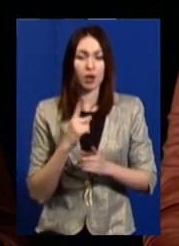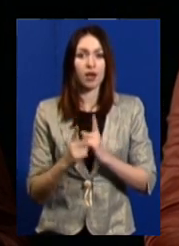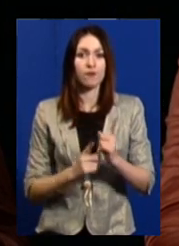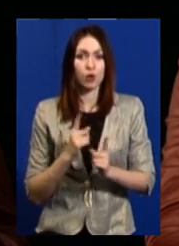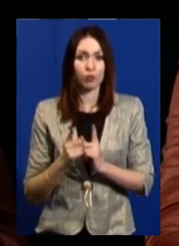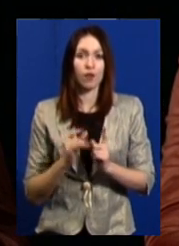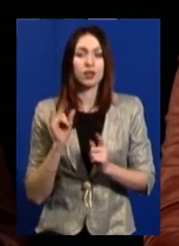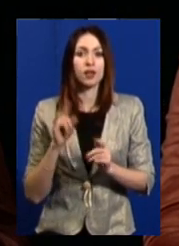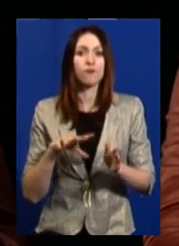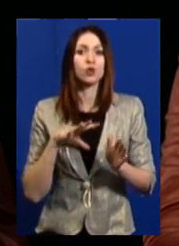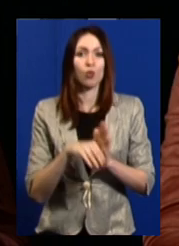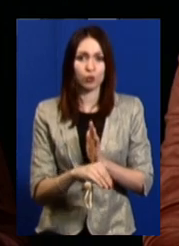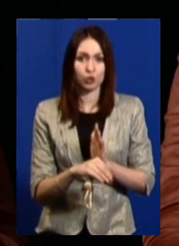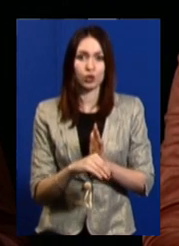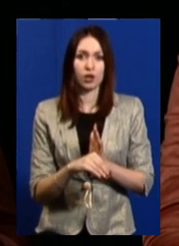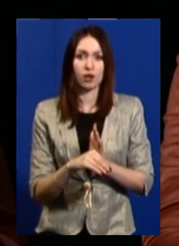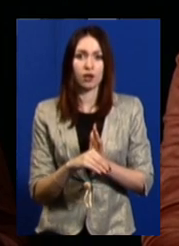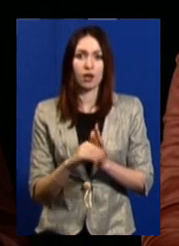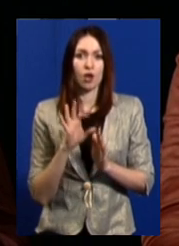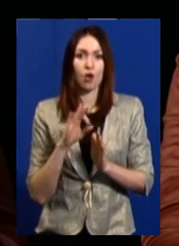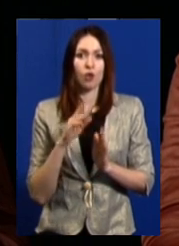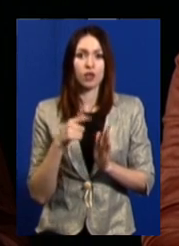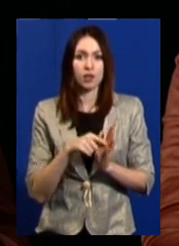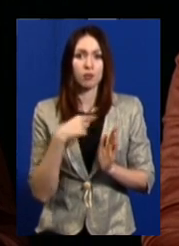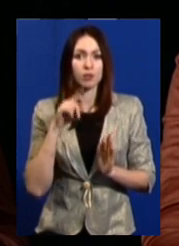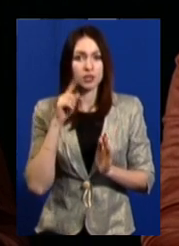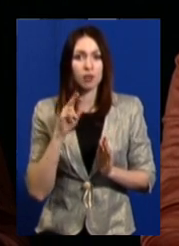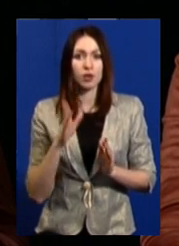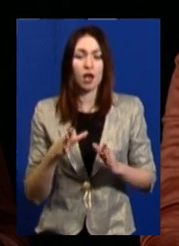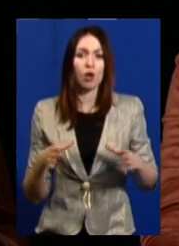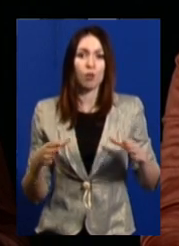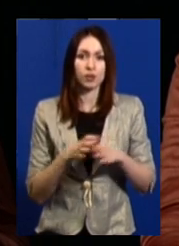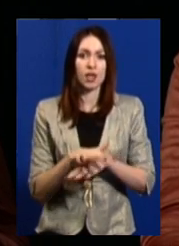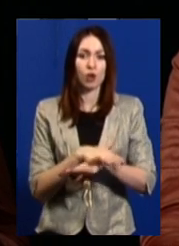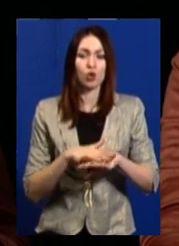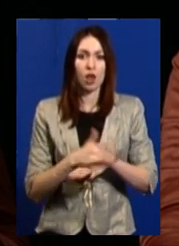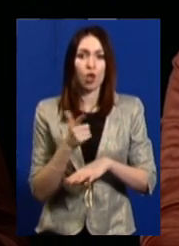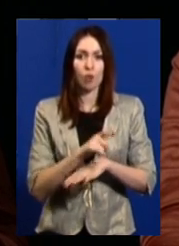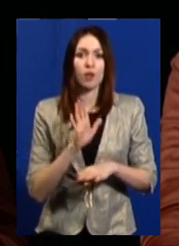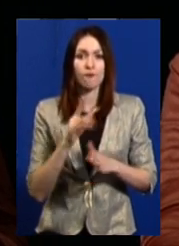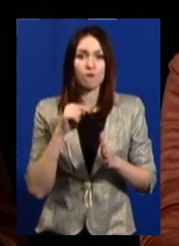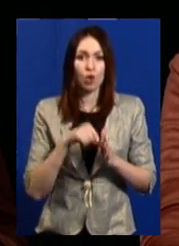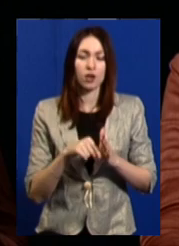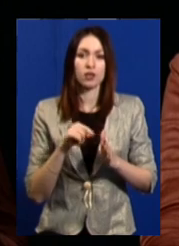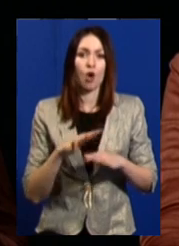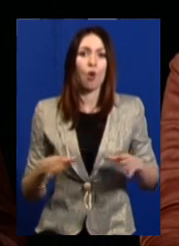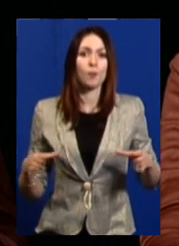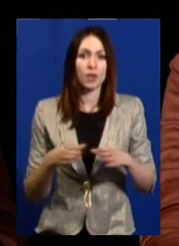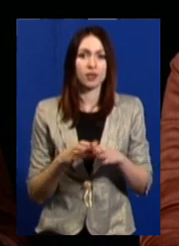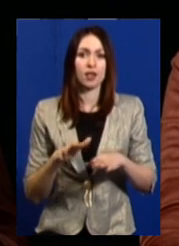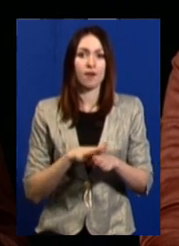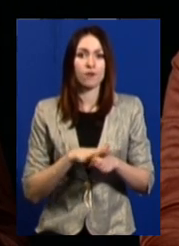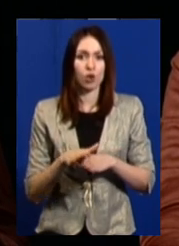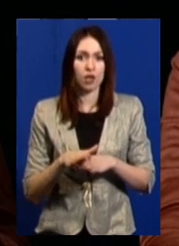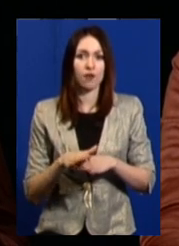і в тому числі ОТГ, ми знаємо, як об'єднані територіальні громади в органах об'єднаних територіальних виконавчих